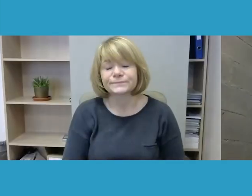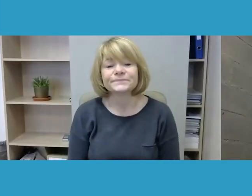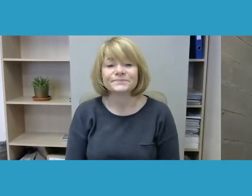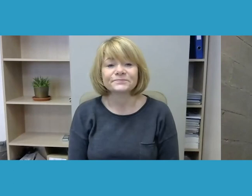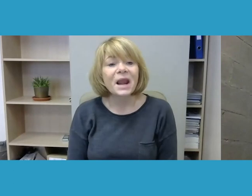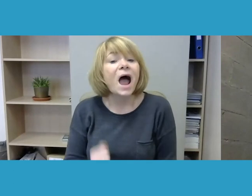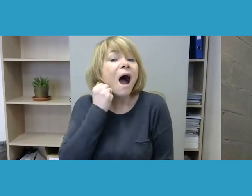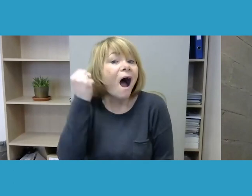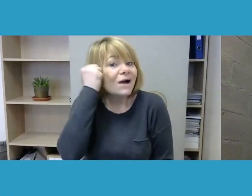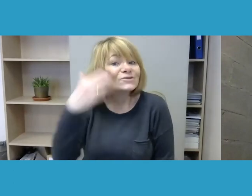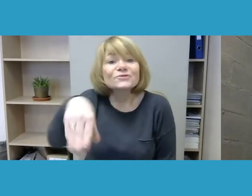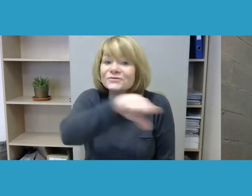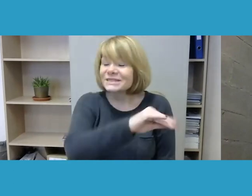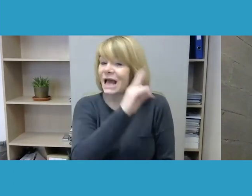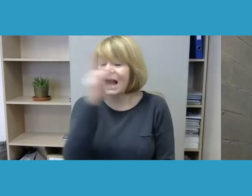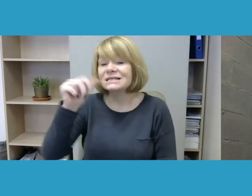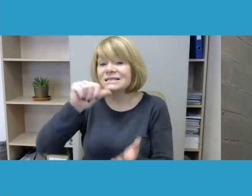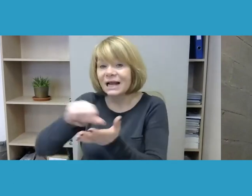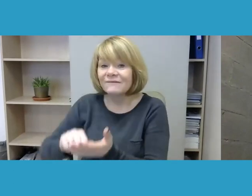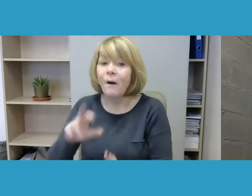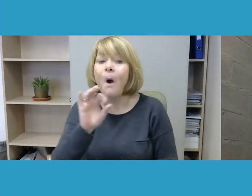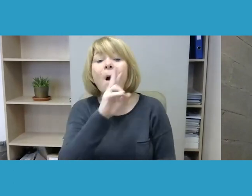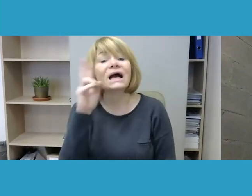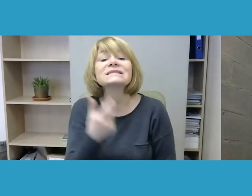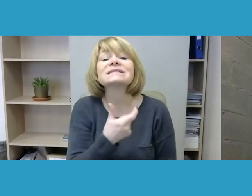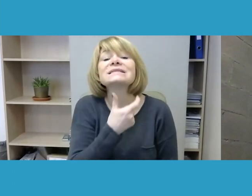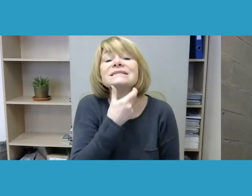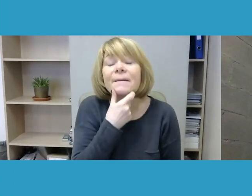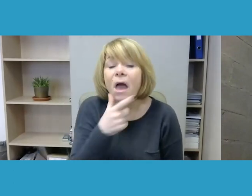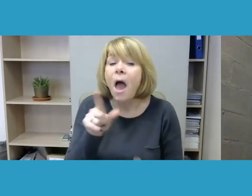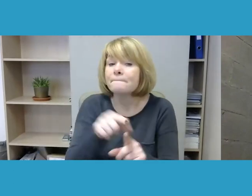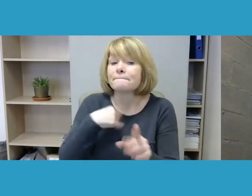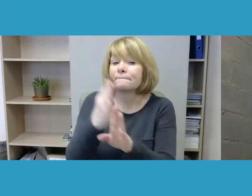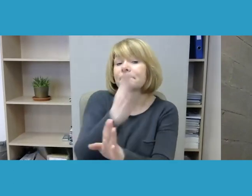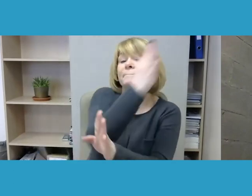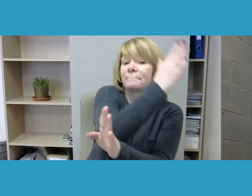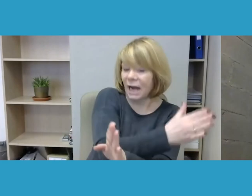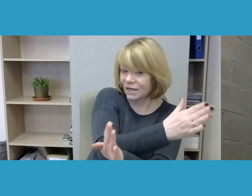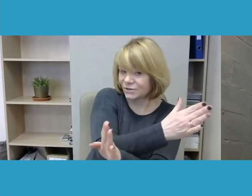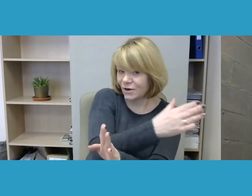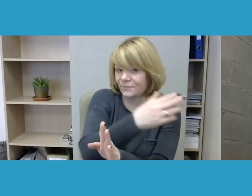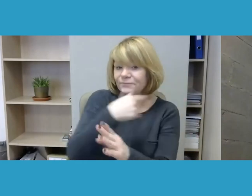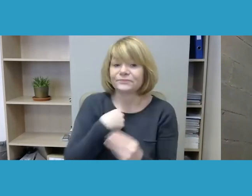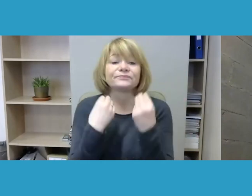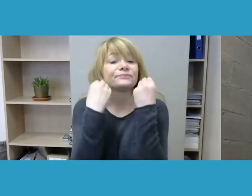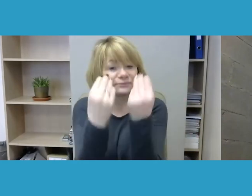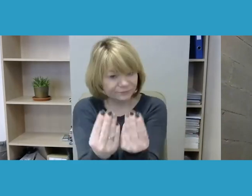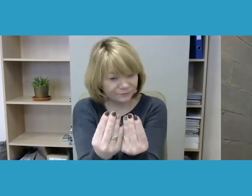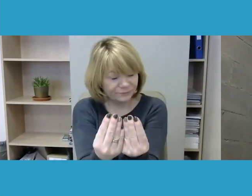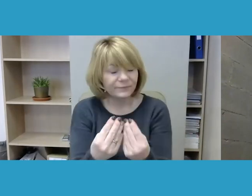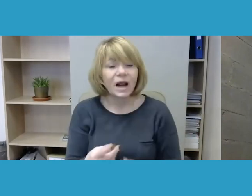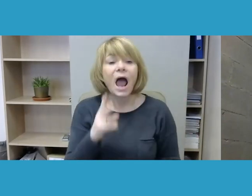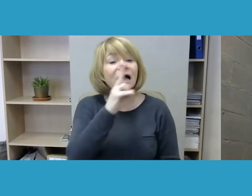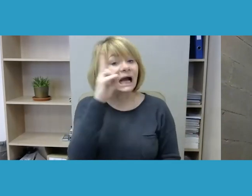diskusijoje, o diskusiją stebėjusiams, kaip ir žadėjau pačioje pradžioje, na, turėsiu vieną klausimą, į kuriį pirmieji trys atsakę galės